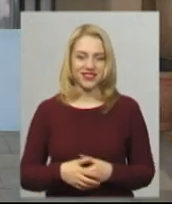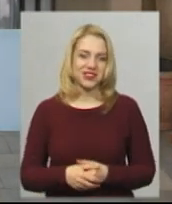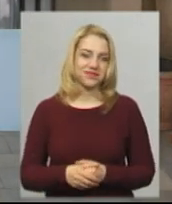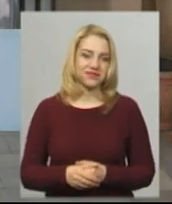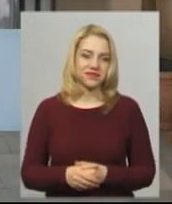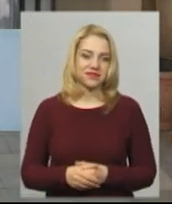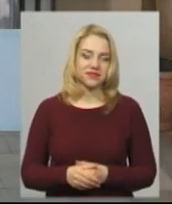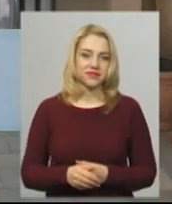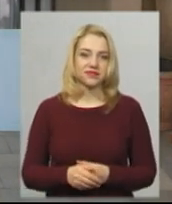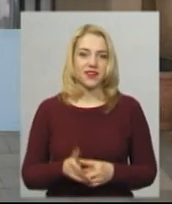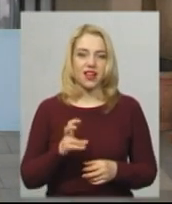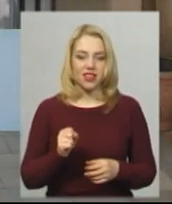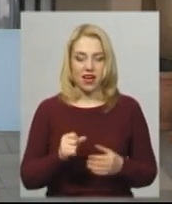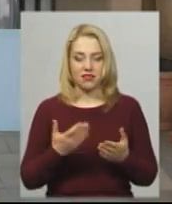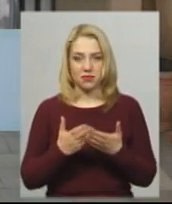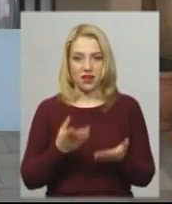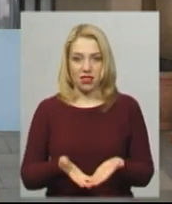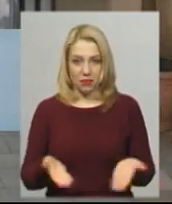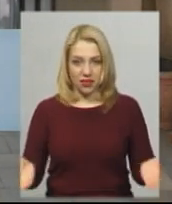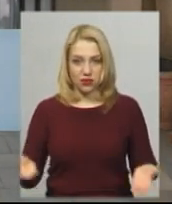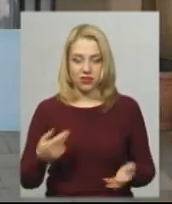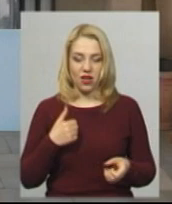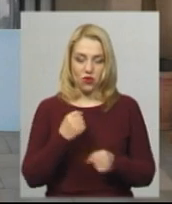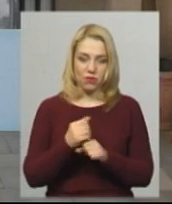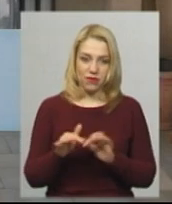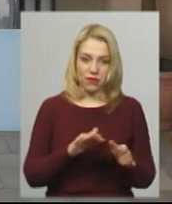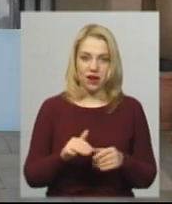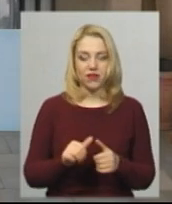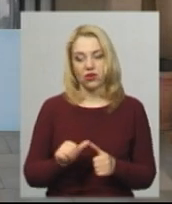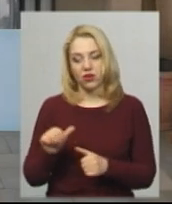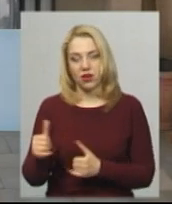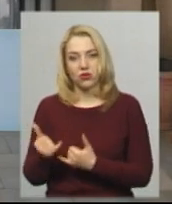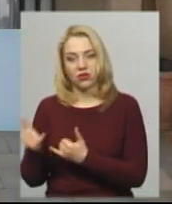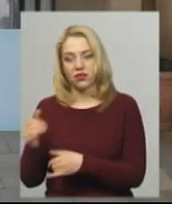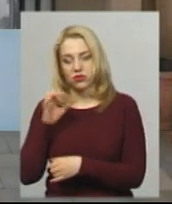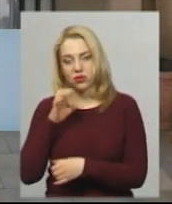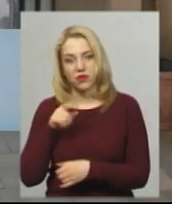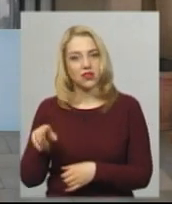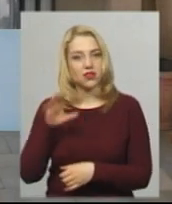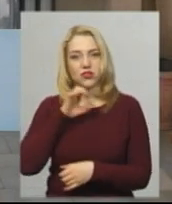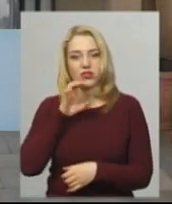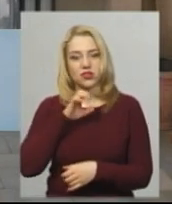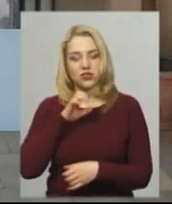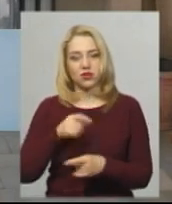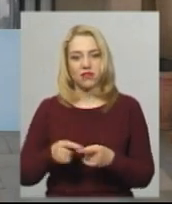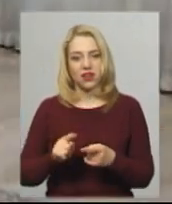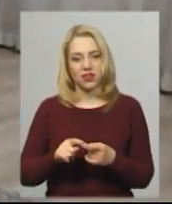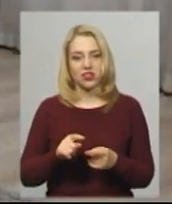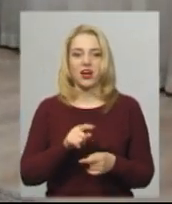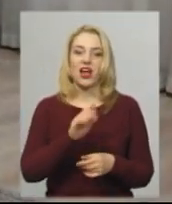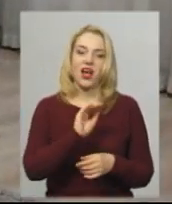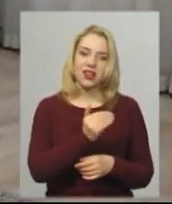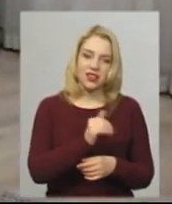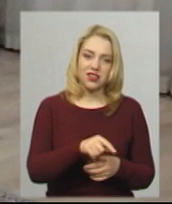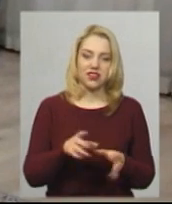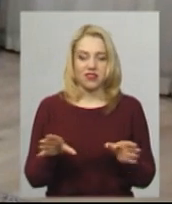що на підлозі вправи робили, то окремо рушничок для собачки постелили, бо без неї ніяк маленька дівчинка не хотіла робити вправи.